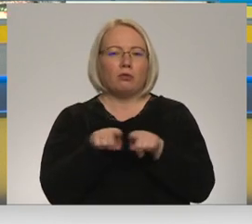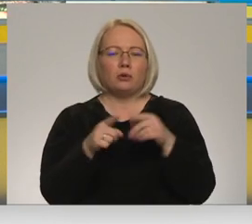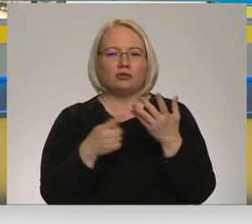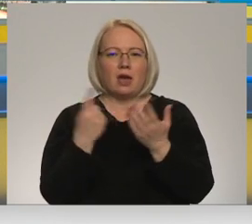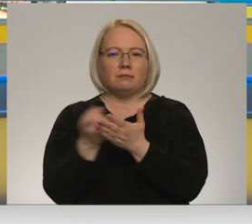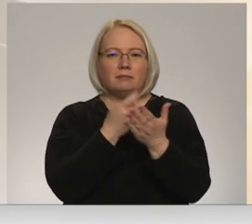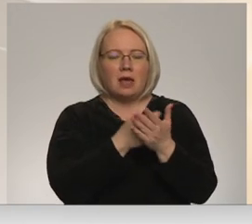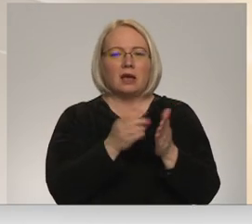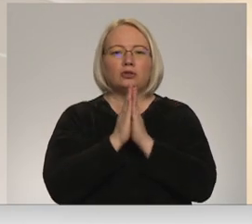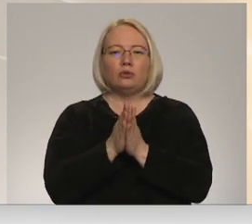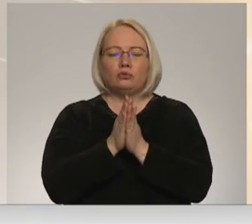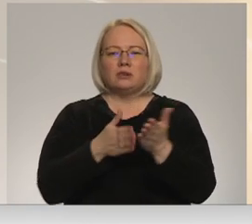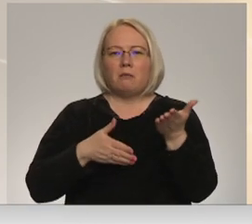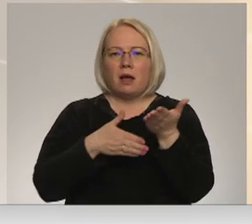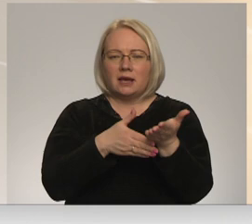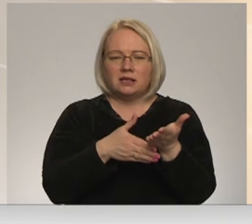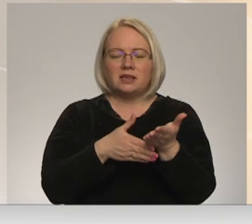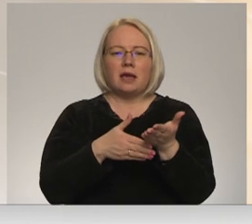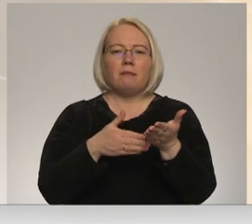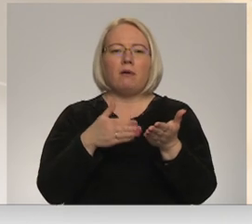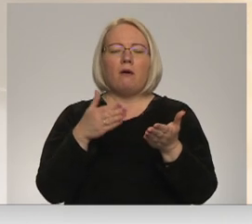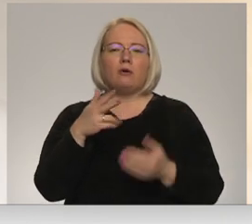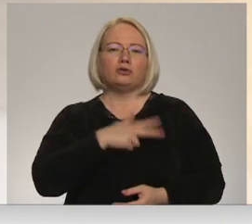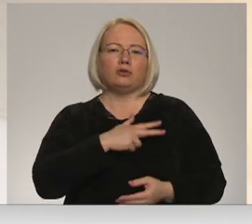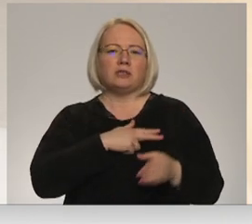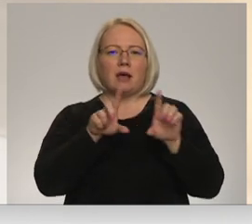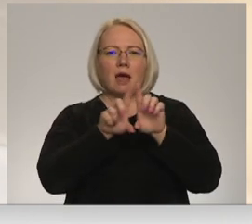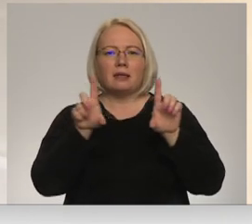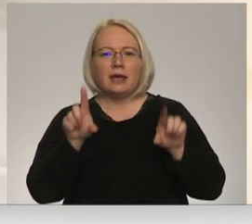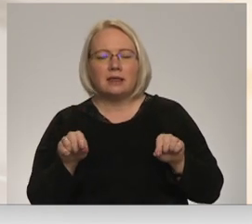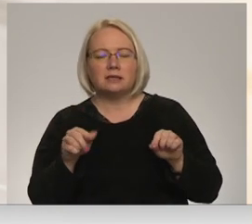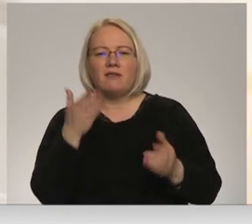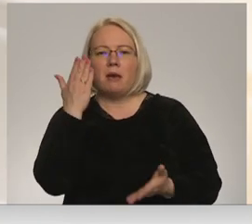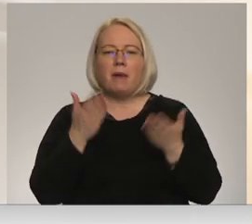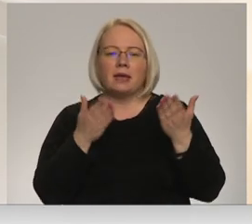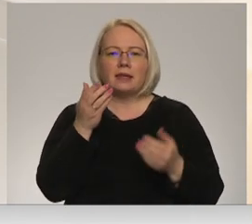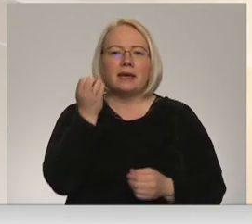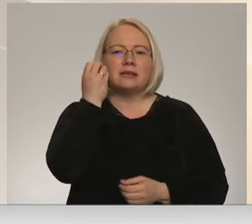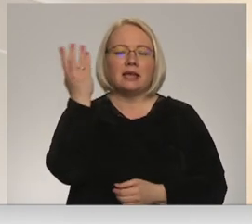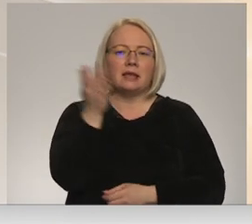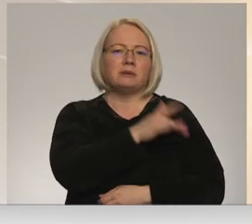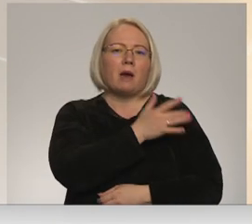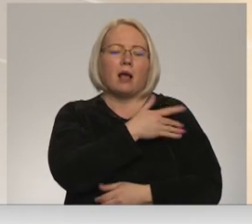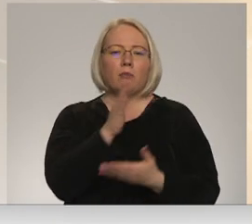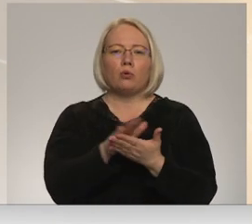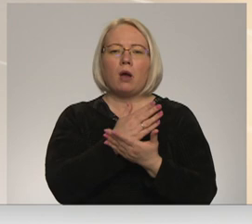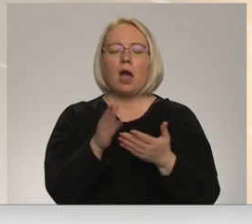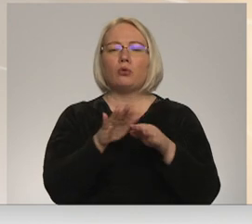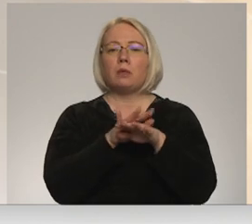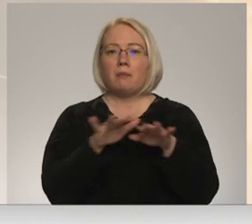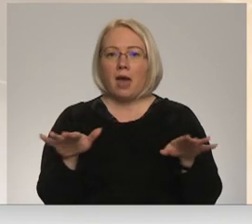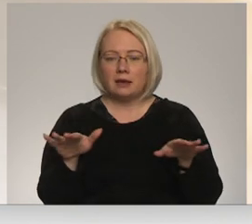viņi ir vērsušies pēc palīdzības sociālajā dienestā, vai mēģināšu izglītības pakalpojumu sev nokārtot bērniem.